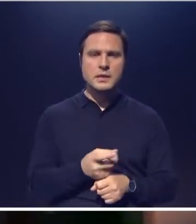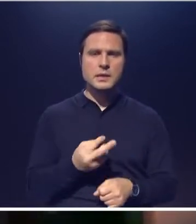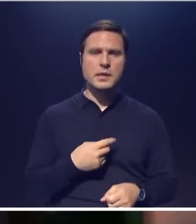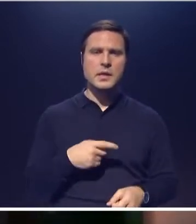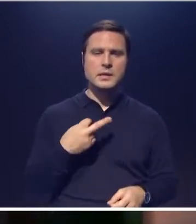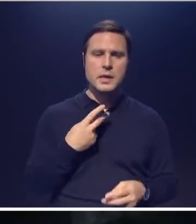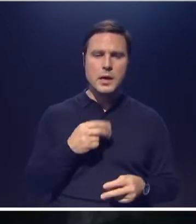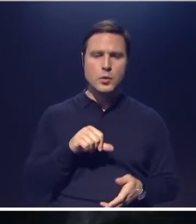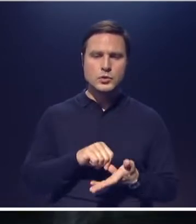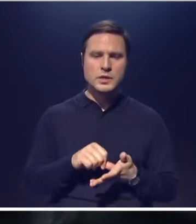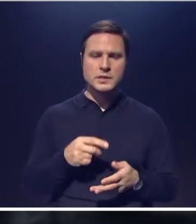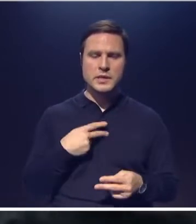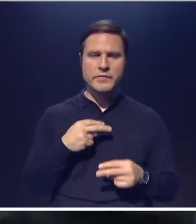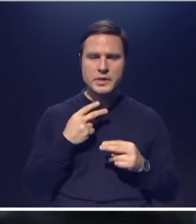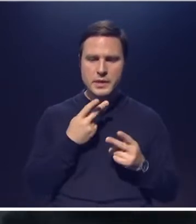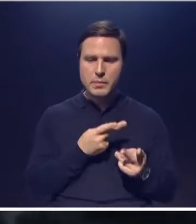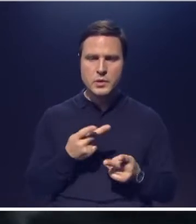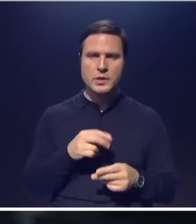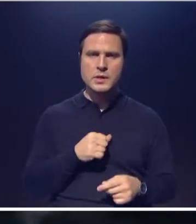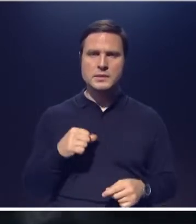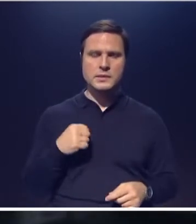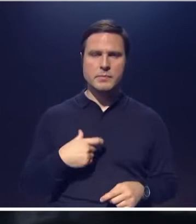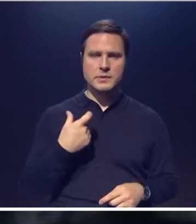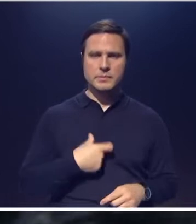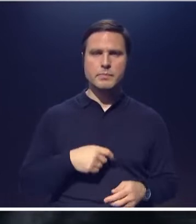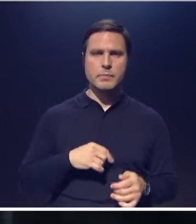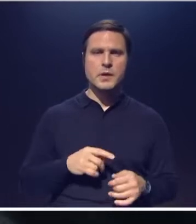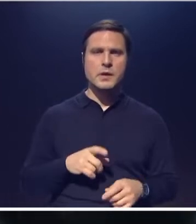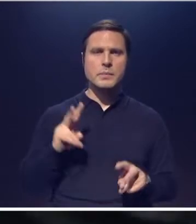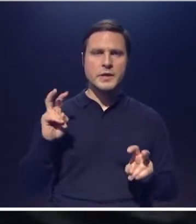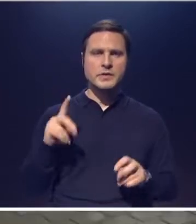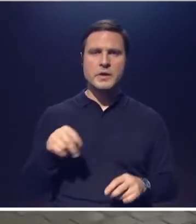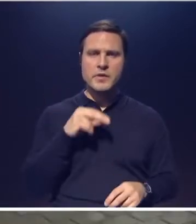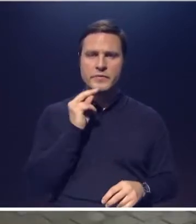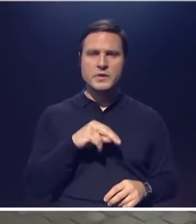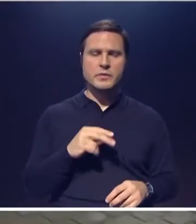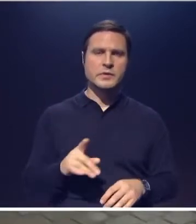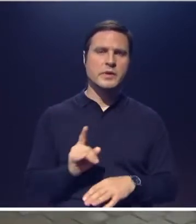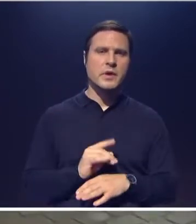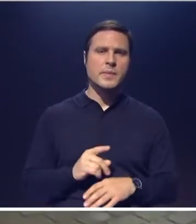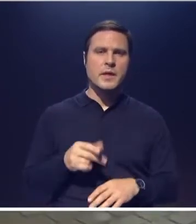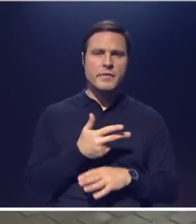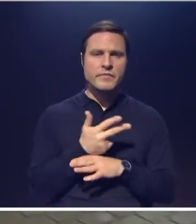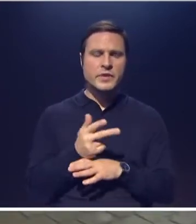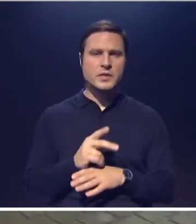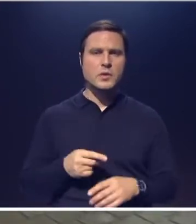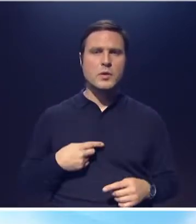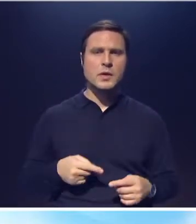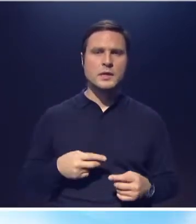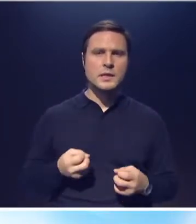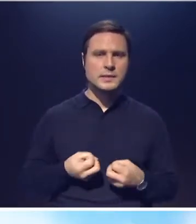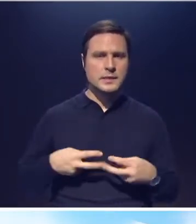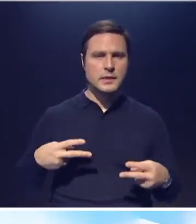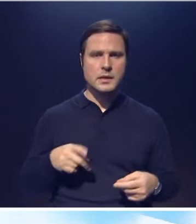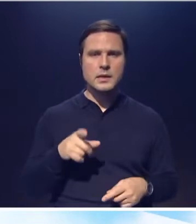для участников наблюдателей. Но самопровозглашенный экзорцист Ирина Игнатенко, виновница видеоскандала, считает, что ее практики – это